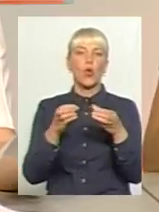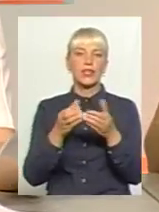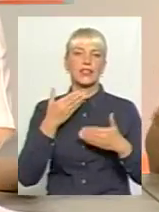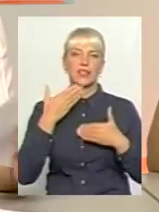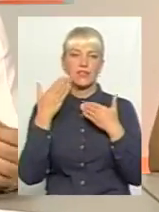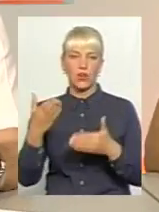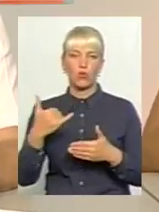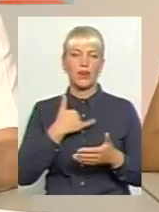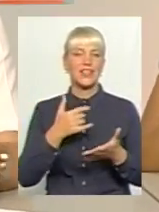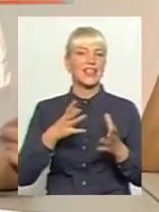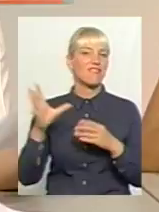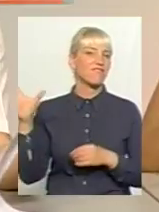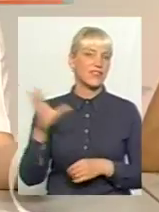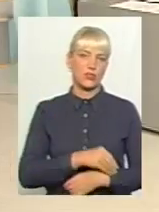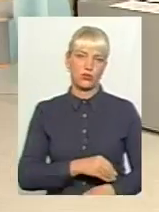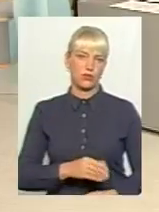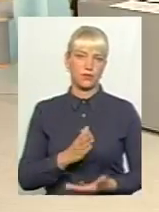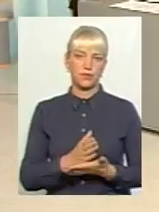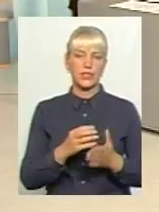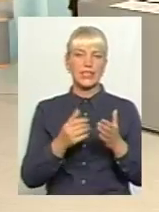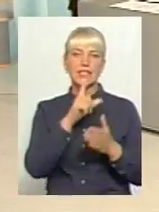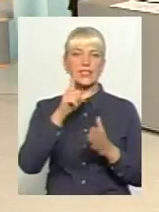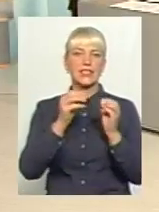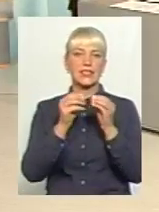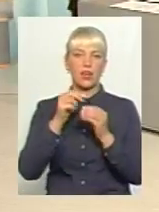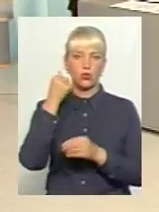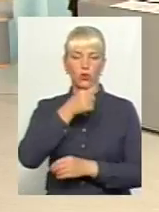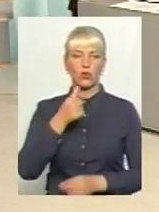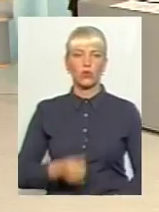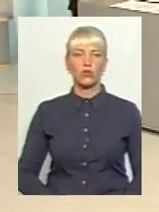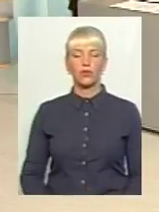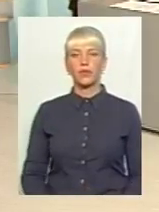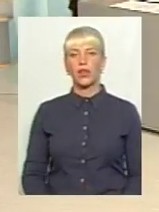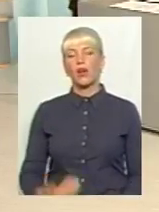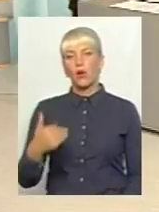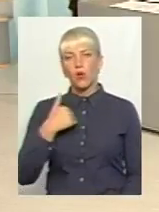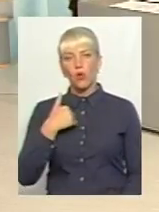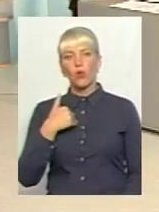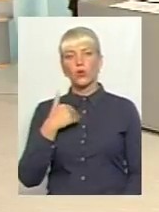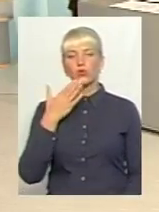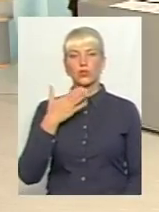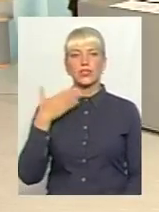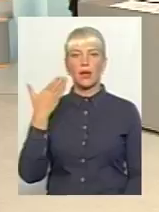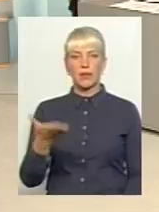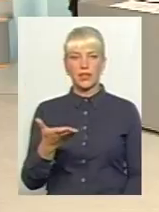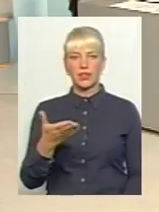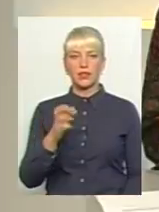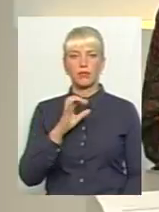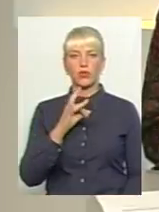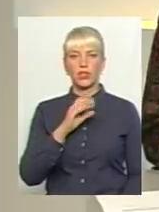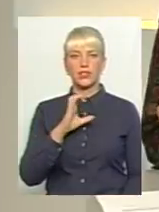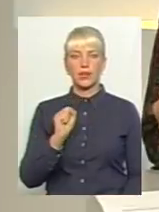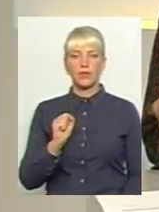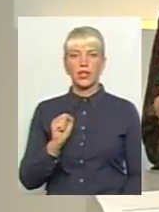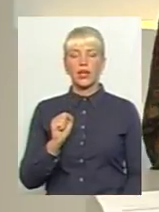вона в мене є весь архів, Я вас розуміла, пане Володимир. Хочу адресувати питання пану Борису. Скажіть, будь